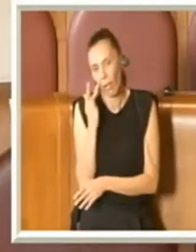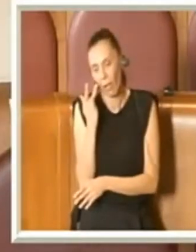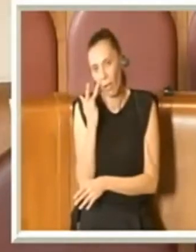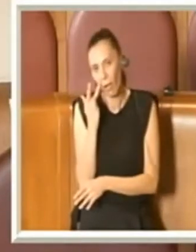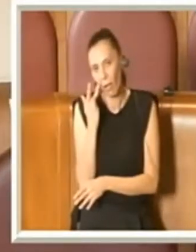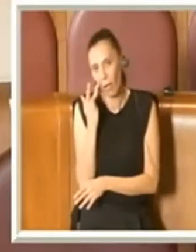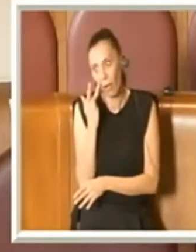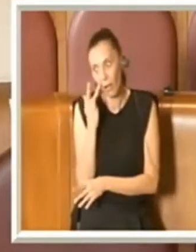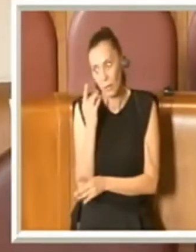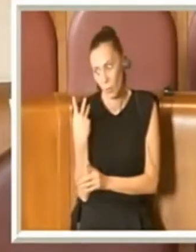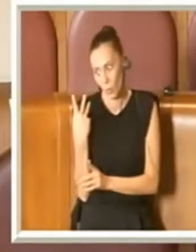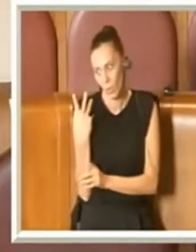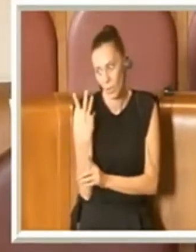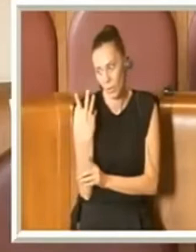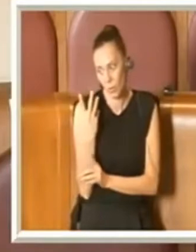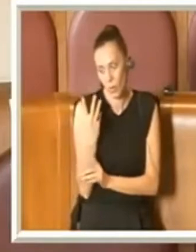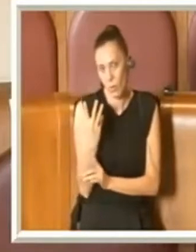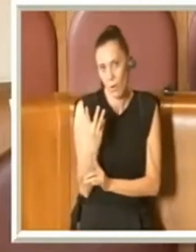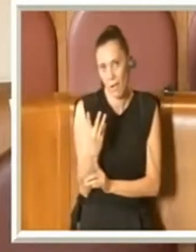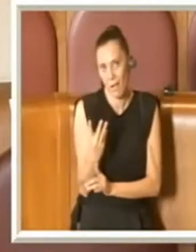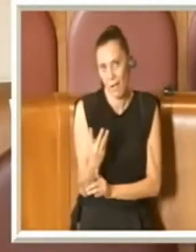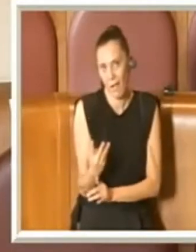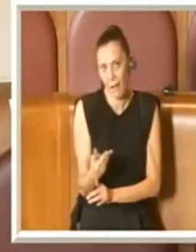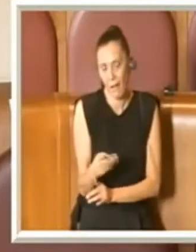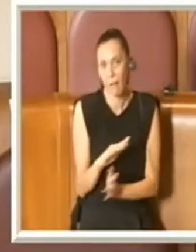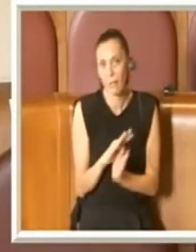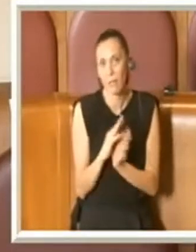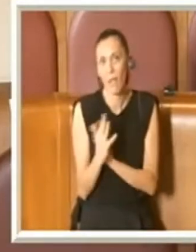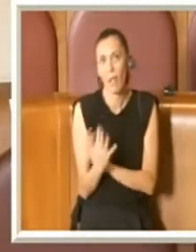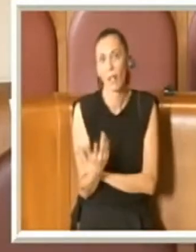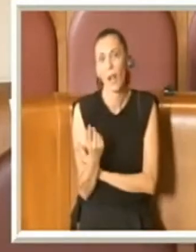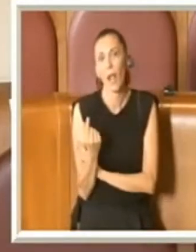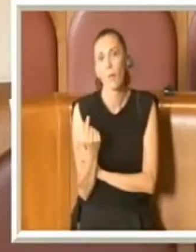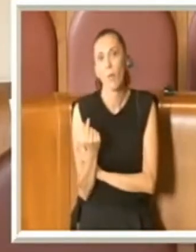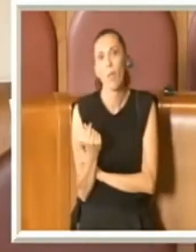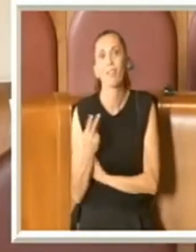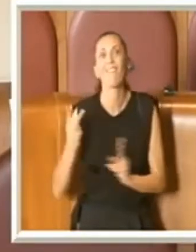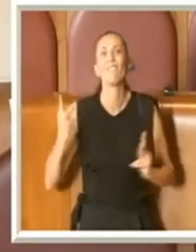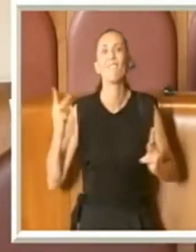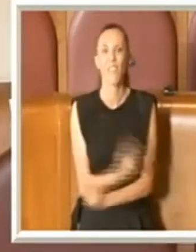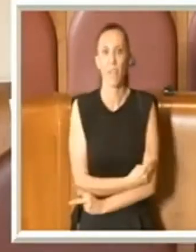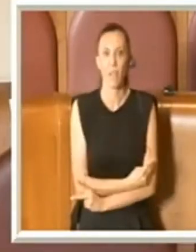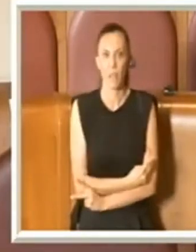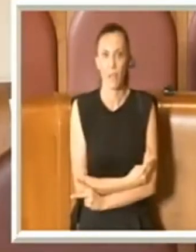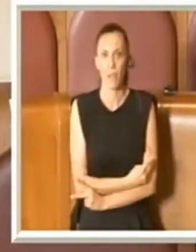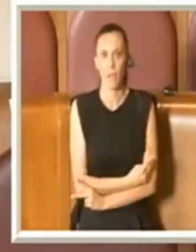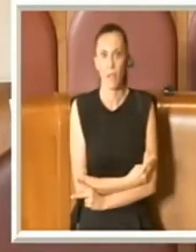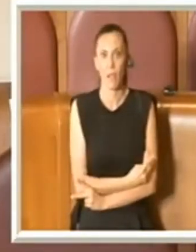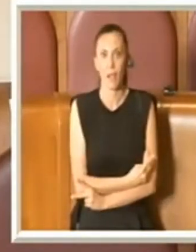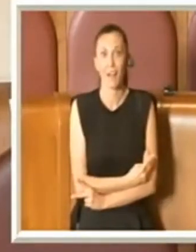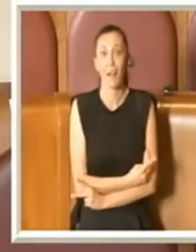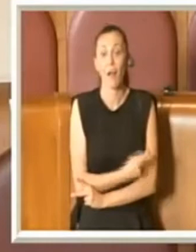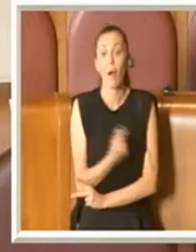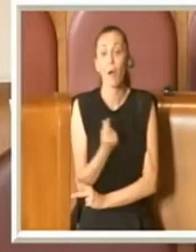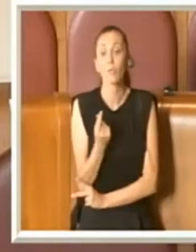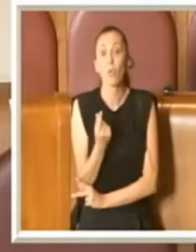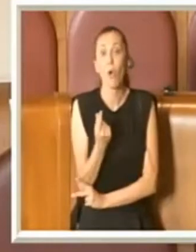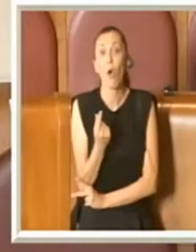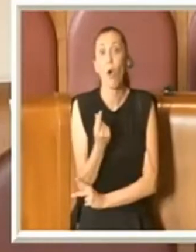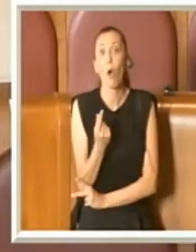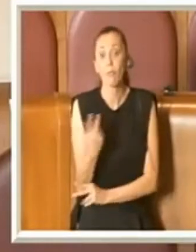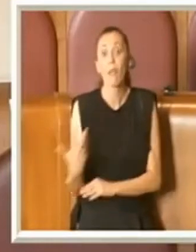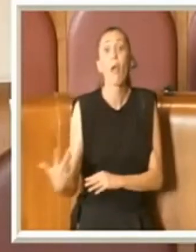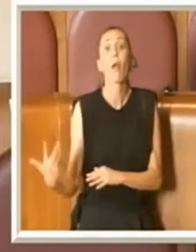corso di quattro anni diventerà moneta sonante, diventeranno soldi che entreranno nelle casse di Ama e